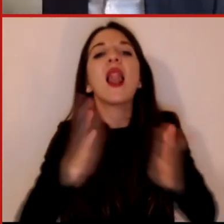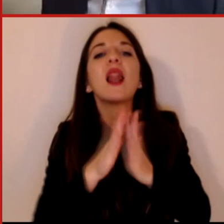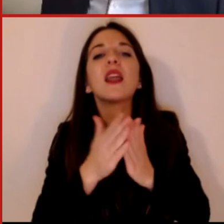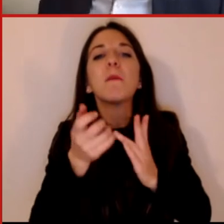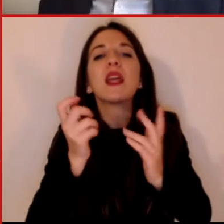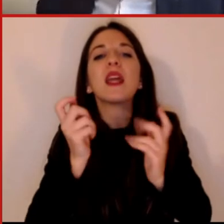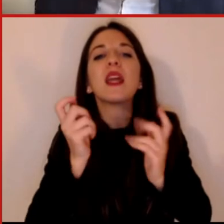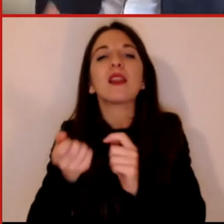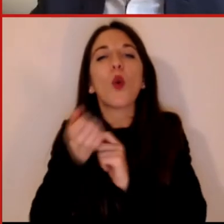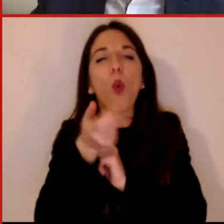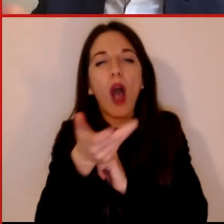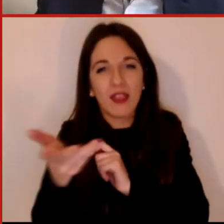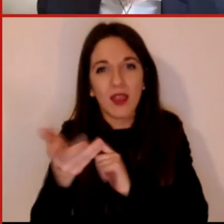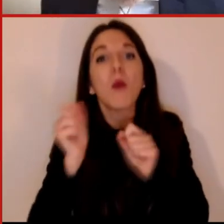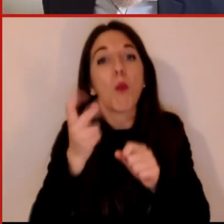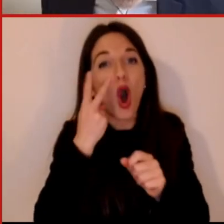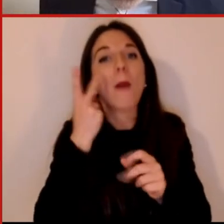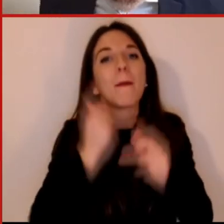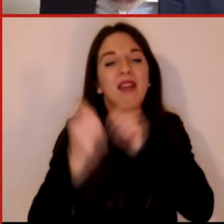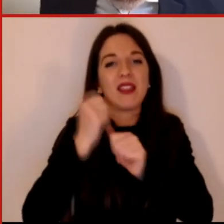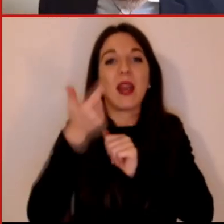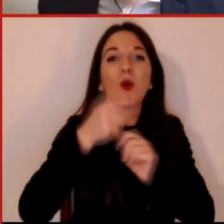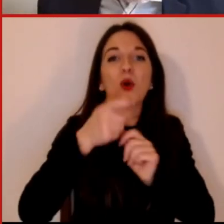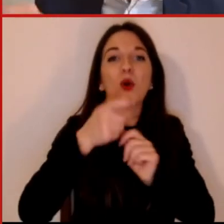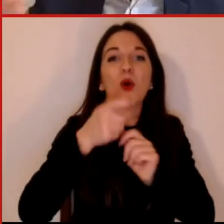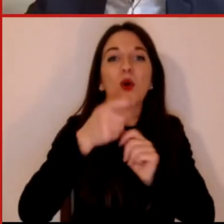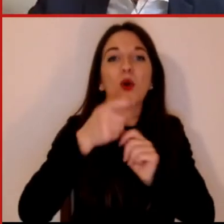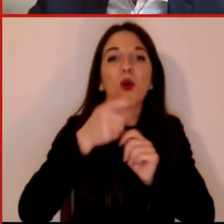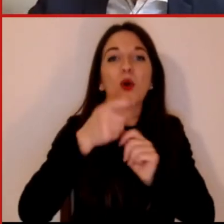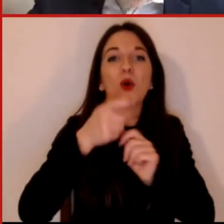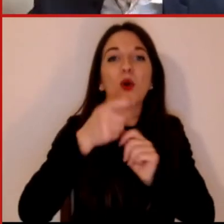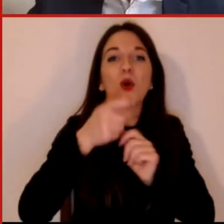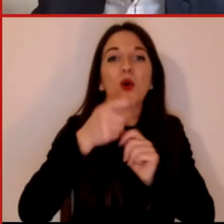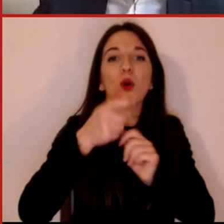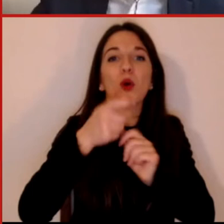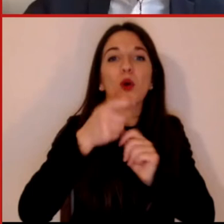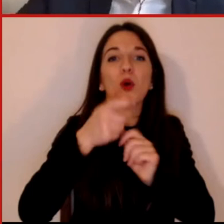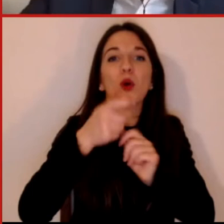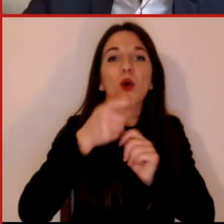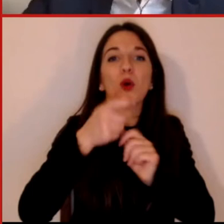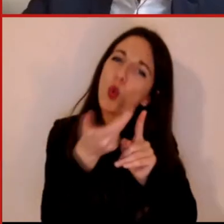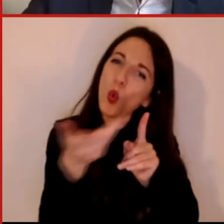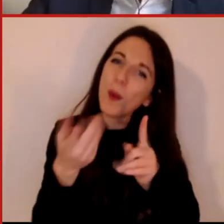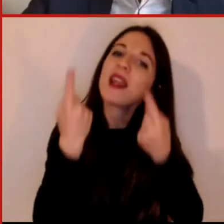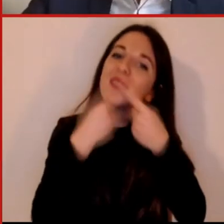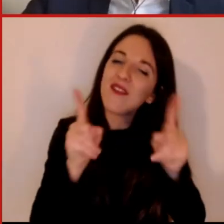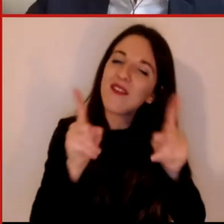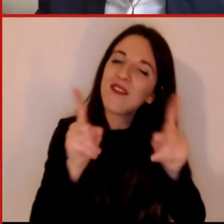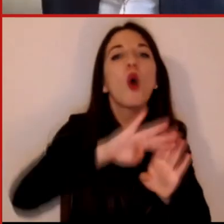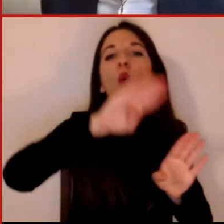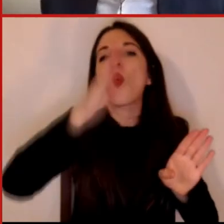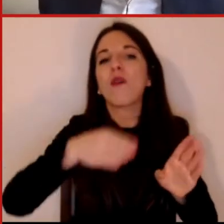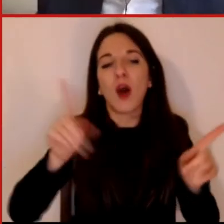noi non ne pensiamo e l'ultima cosa che vi voglio far vedere è in realtà ad esempio il prevedere attraverso quelli che sono i post di Instagram